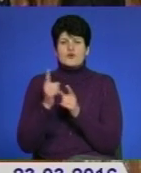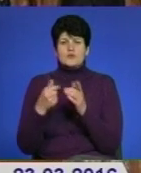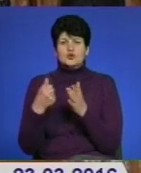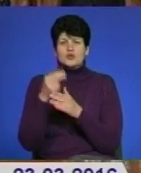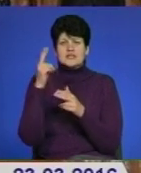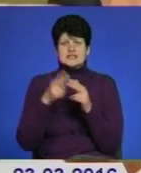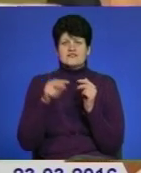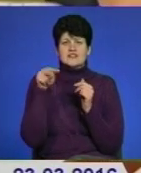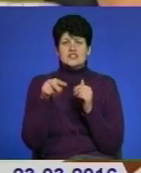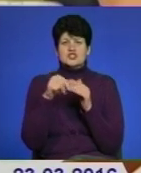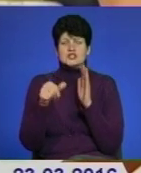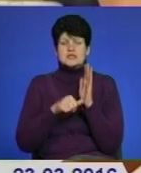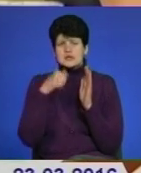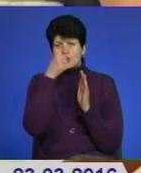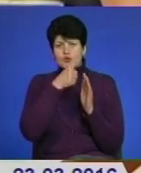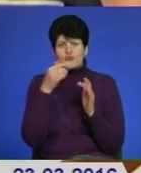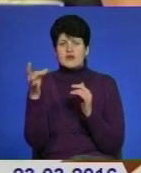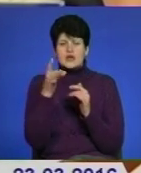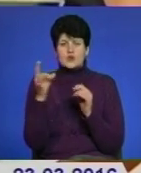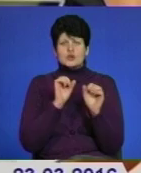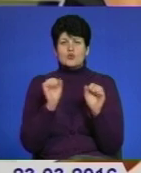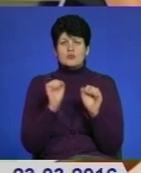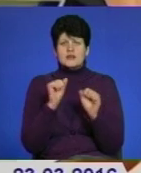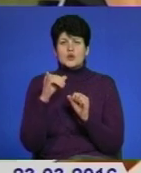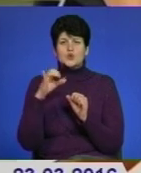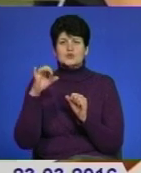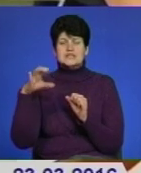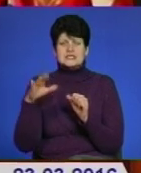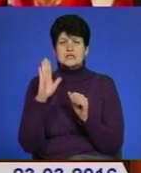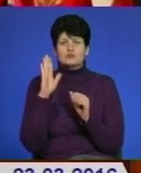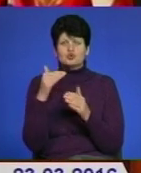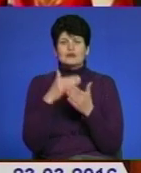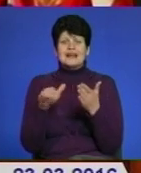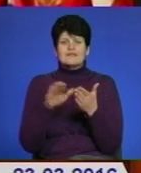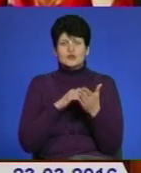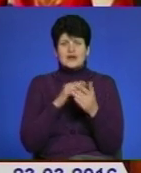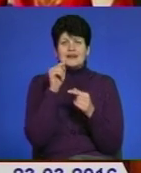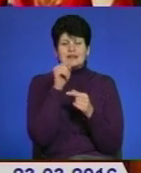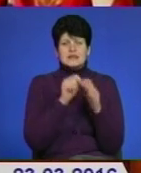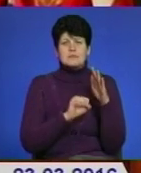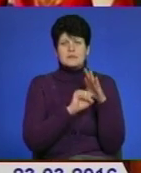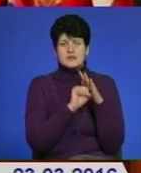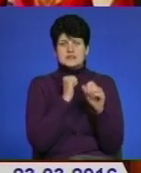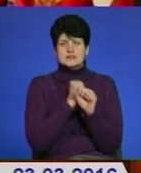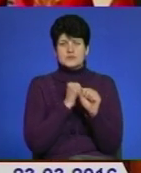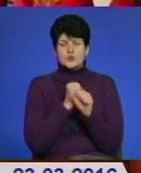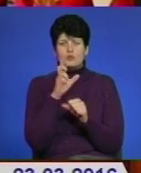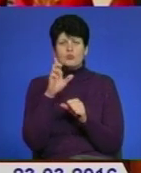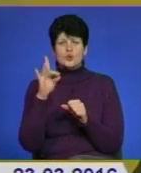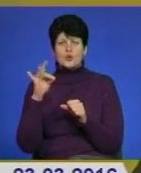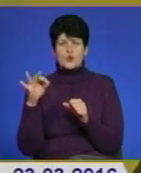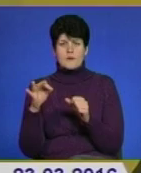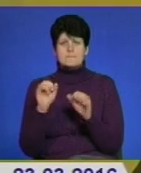кінця 2016 року районні управління юстиції будуть ліквідовані, а на їх базі запрацюють бюро правової